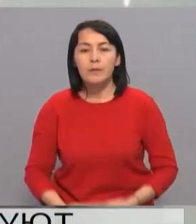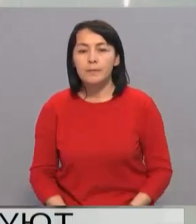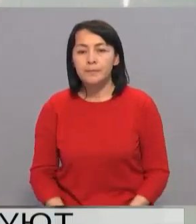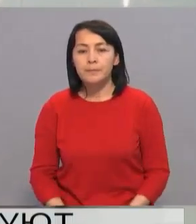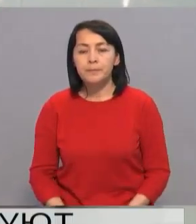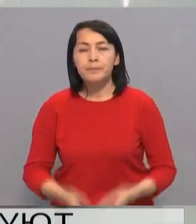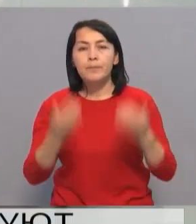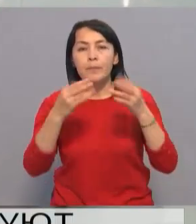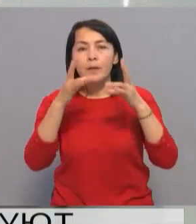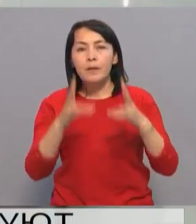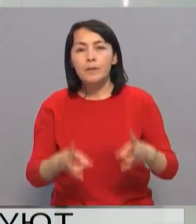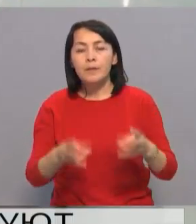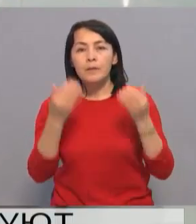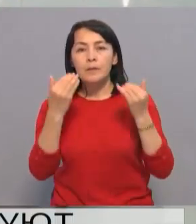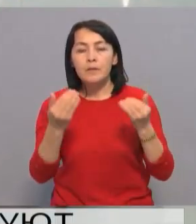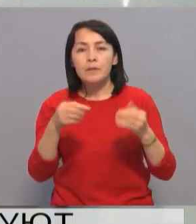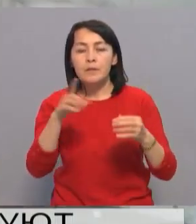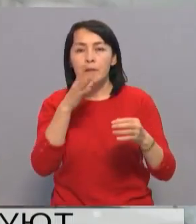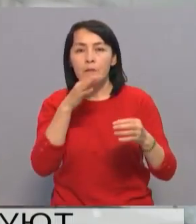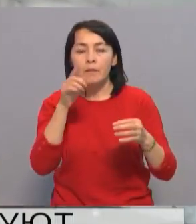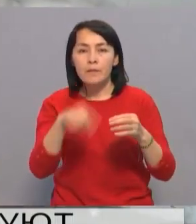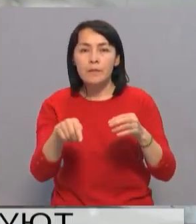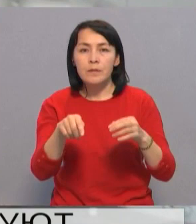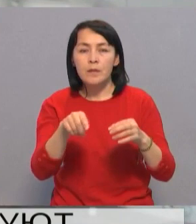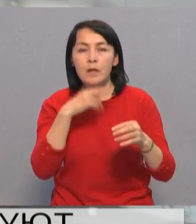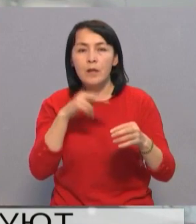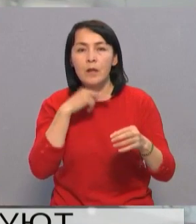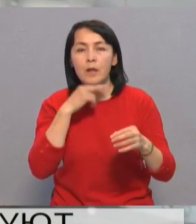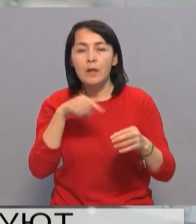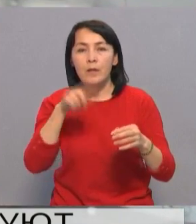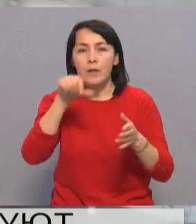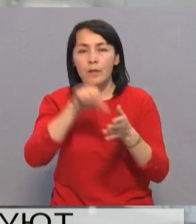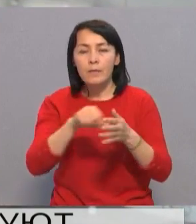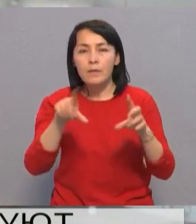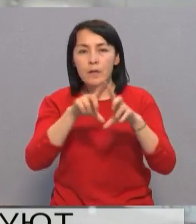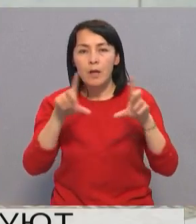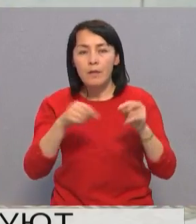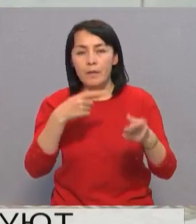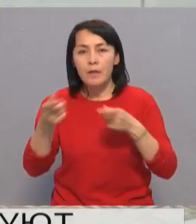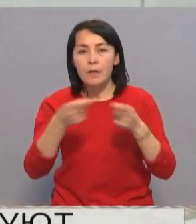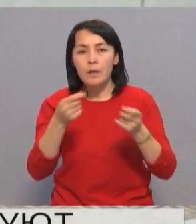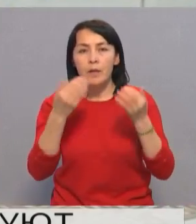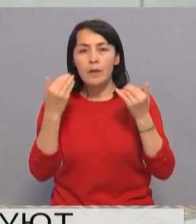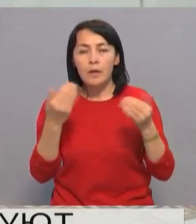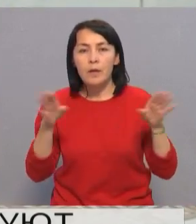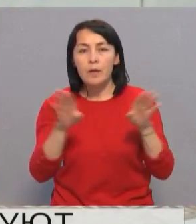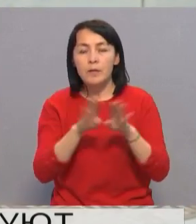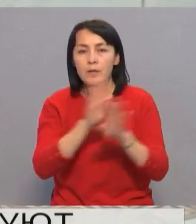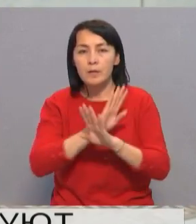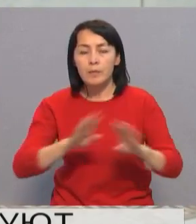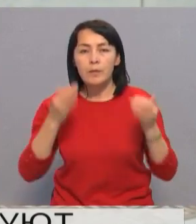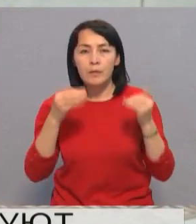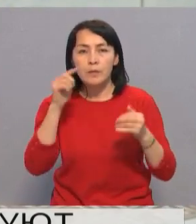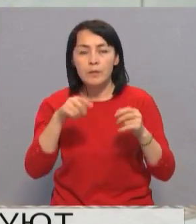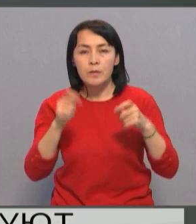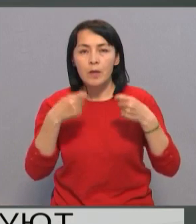При выявлении нарушений санитарных требований во время профилактического контроля с посещением объекта административные меры воздействия не применяются.